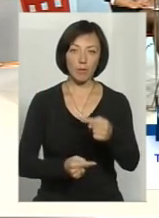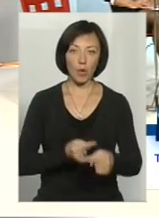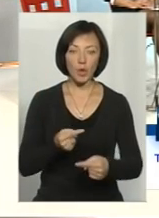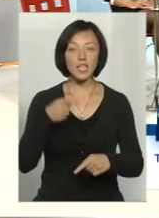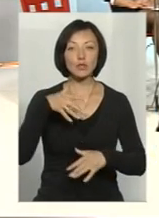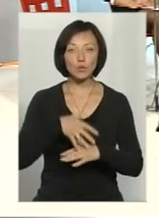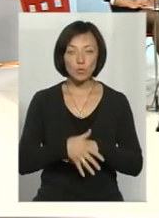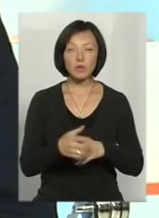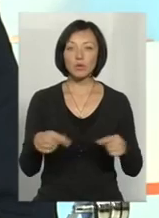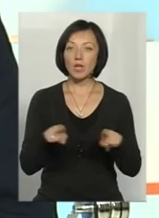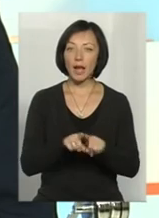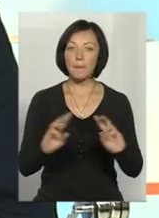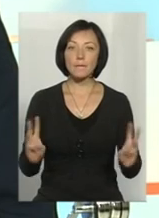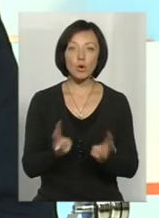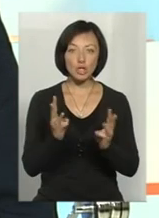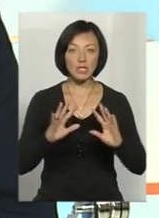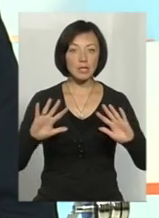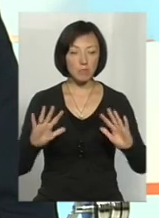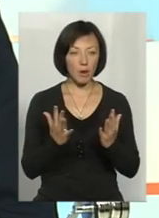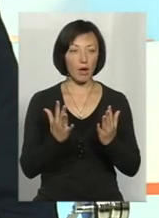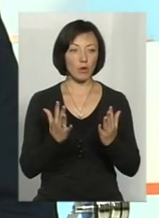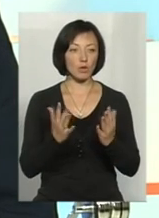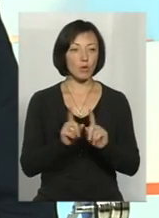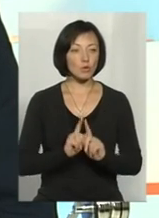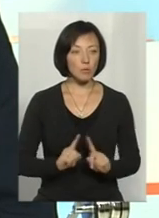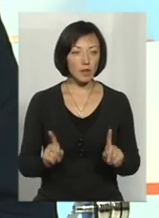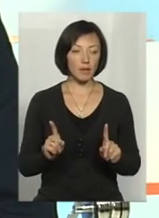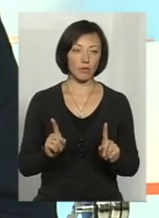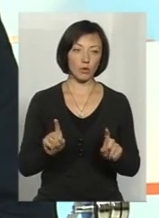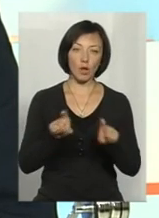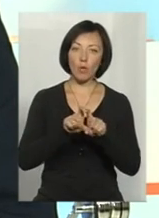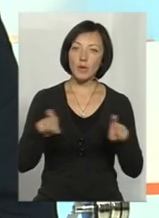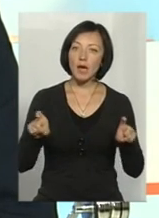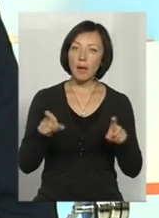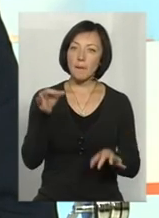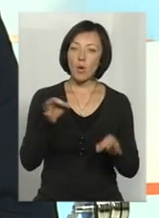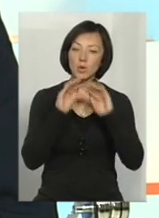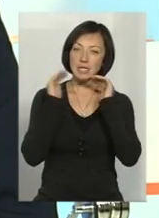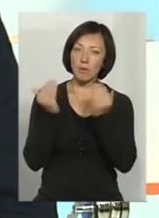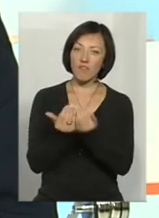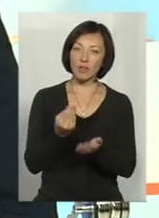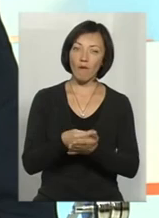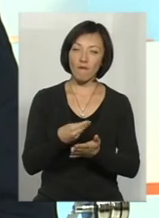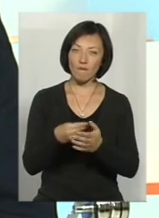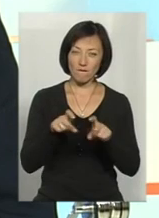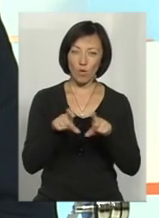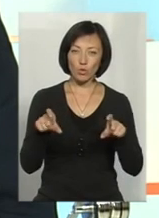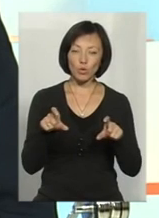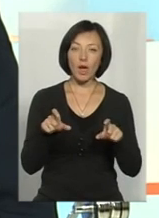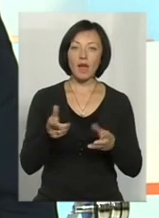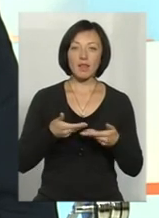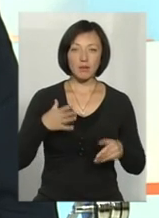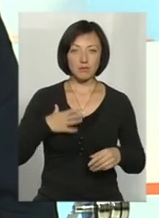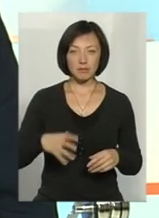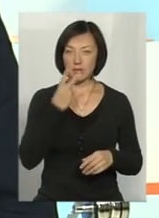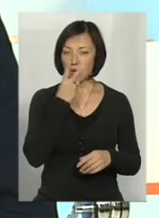зрозуміло, що такі пожежі, які трапляються особливо на об'єктах природозаповідного фонду, а нам приходилося бачити це